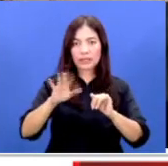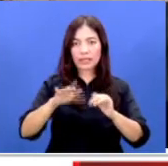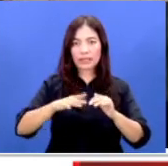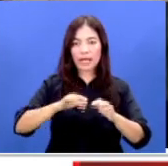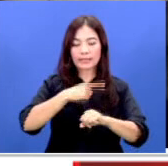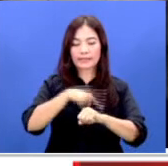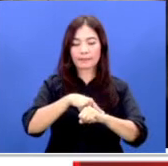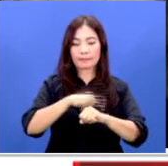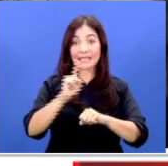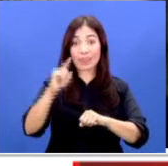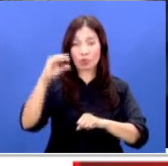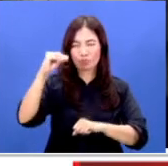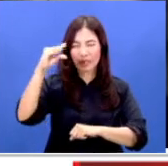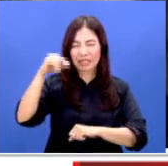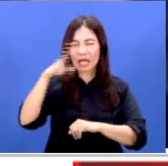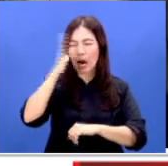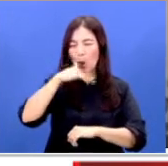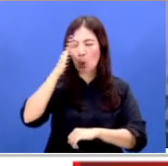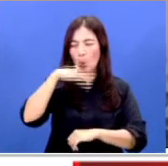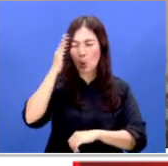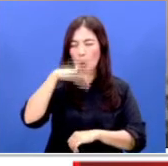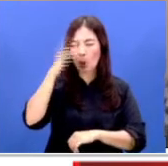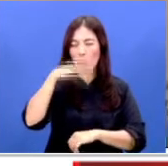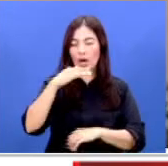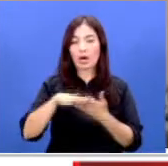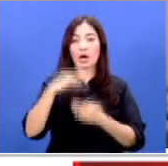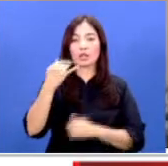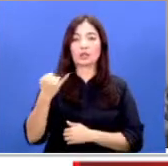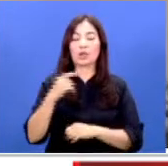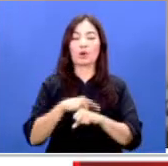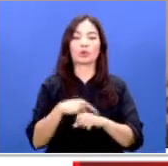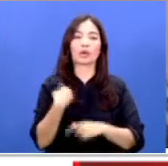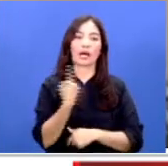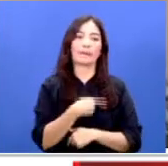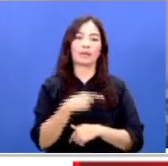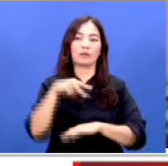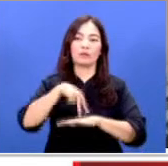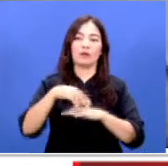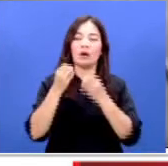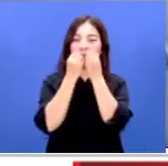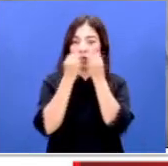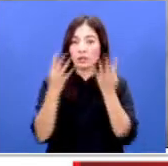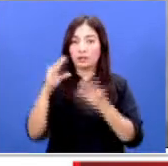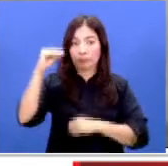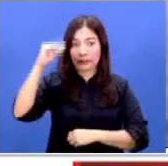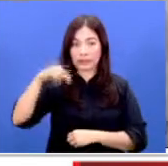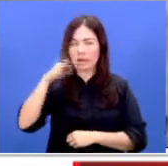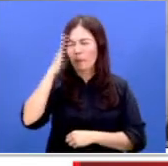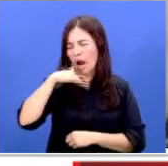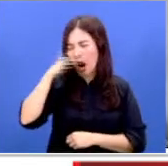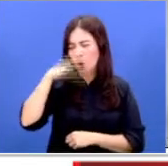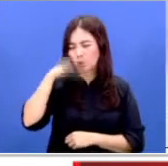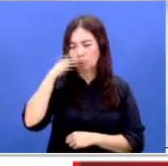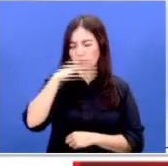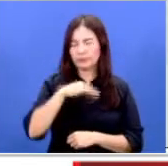dini hari itu baunya sangat menyengat sekali hingga saat kami mengabarkan pagi ini dan ini akan,